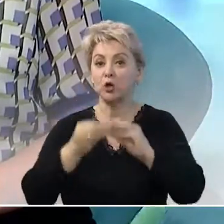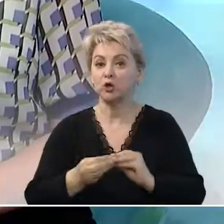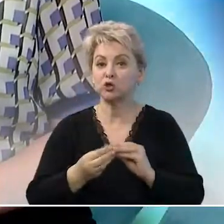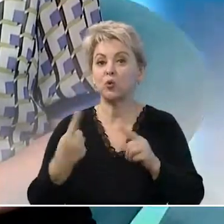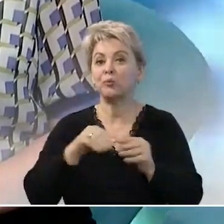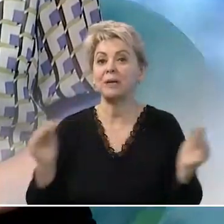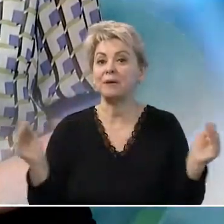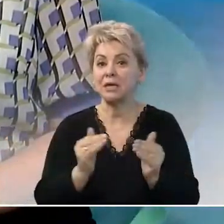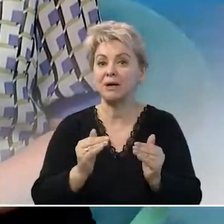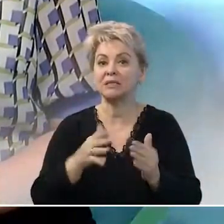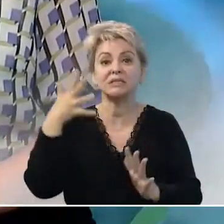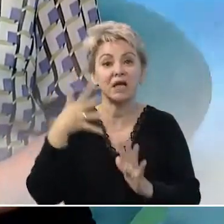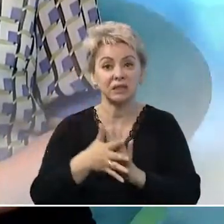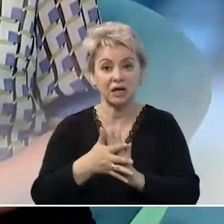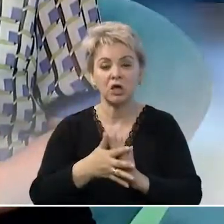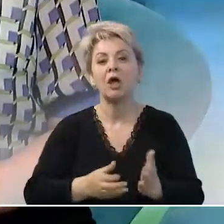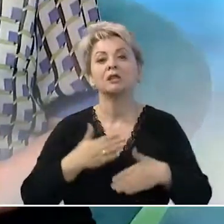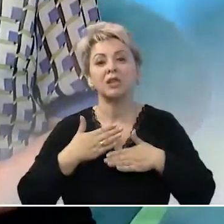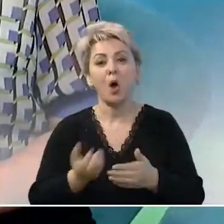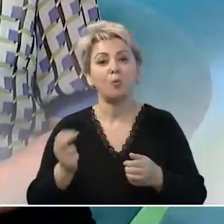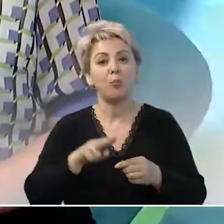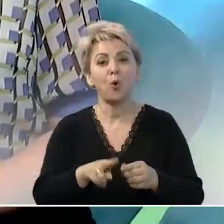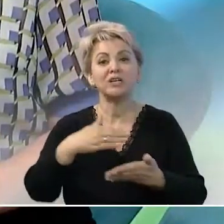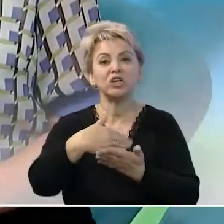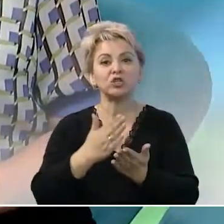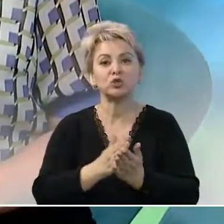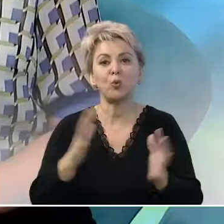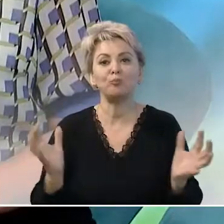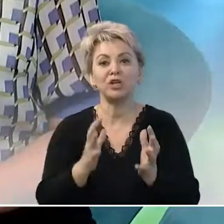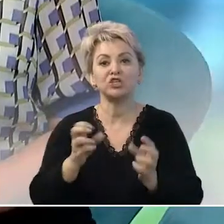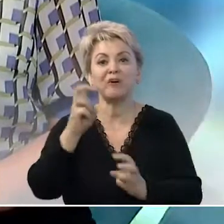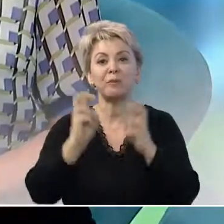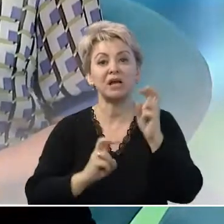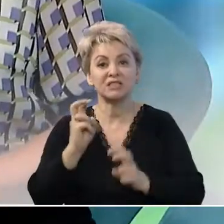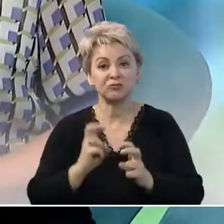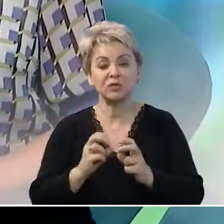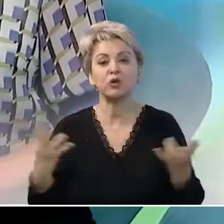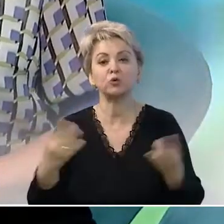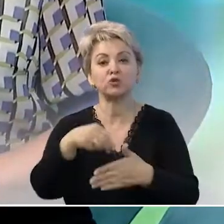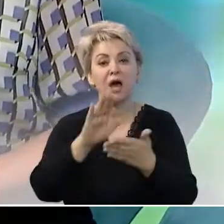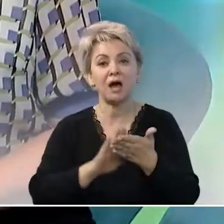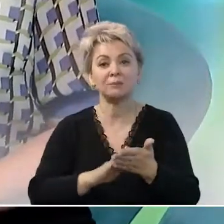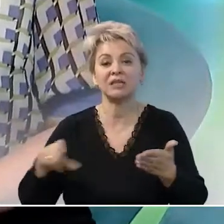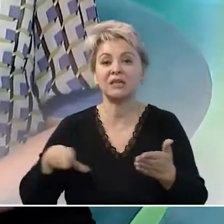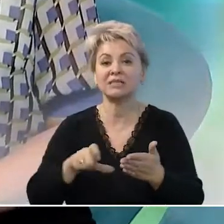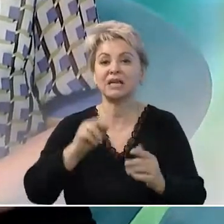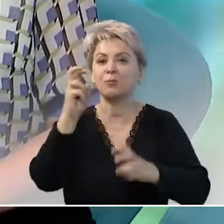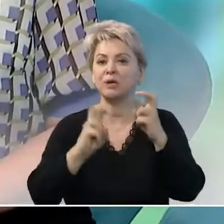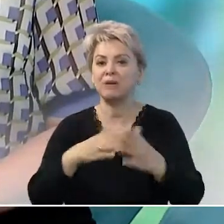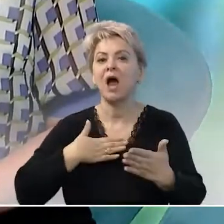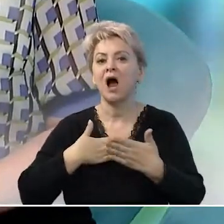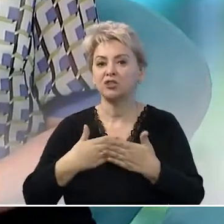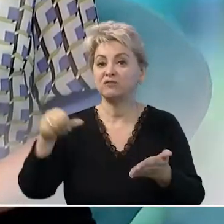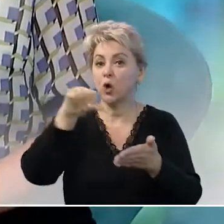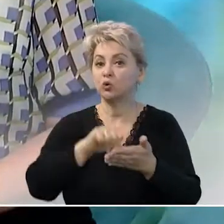результата при минимальных затратах? На помощь приходят инструменты бережливого производства. Надо отметить, что донские предприятия